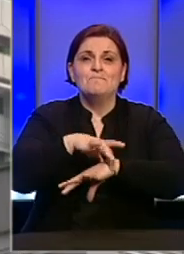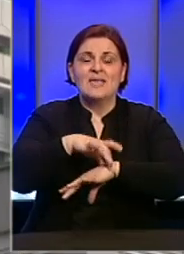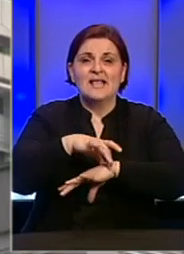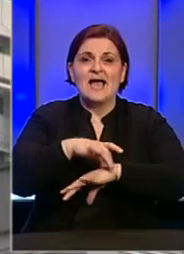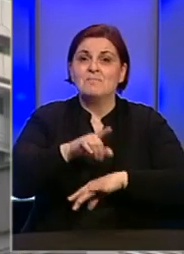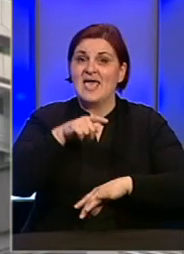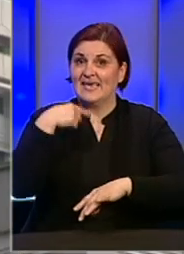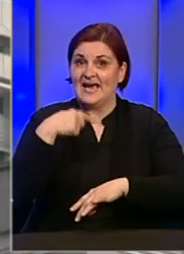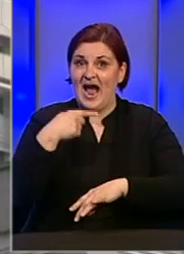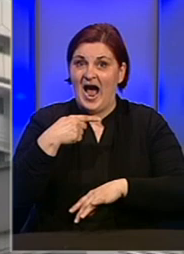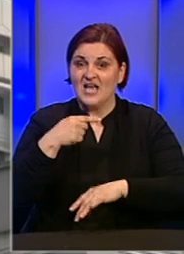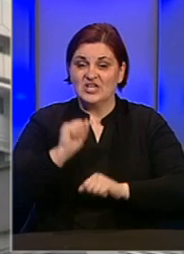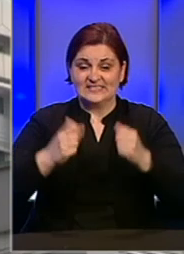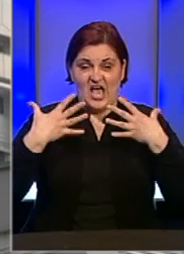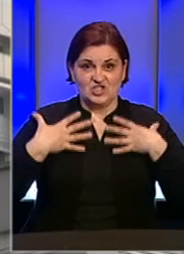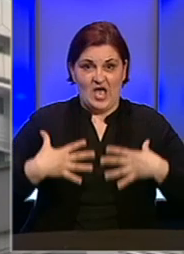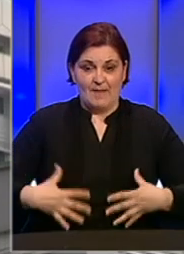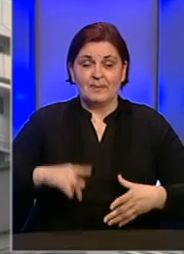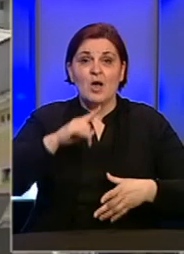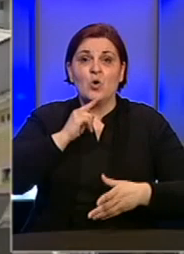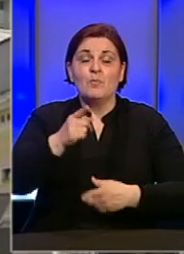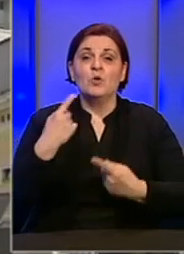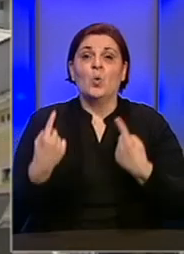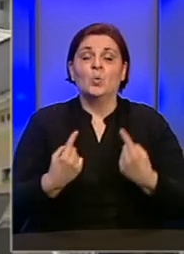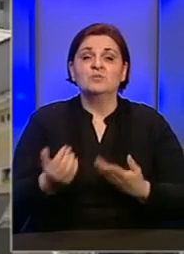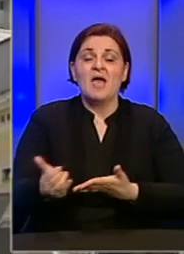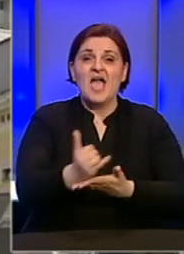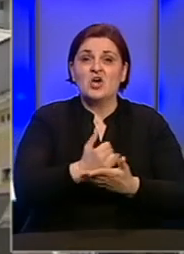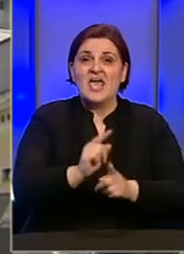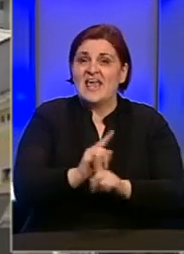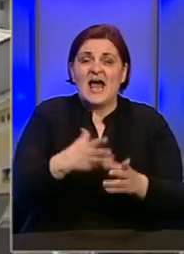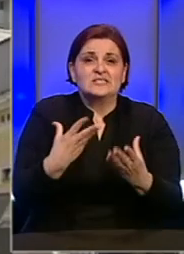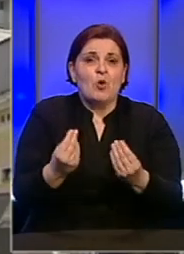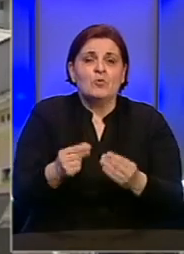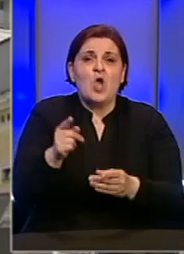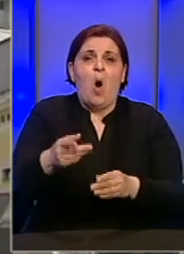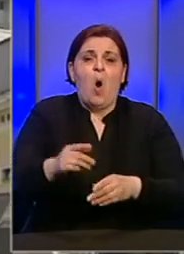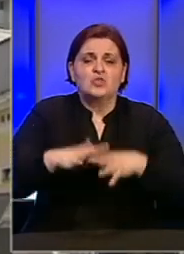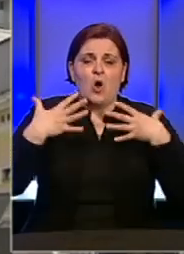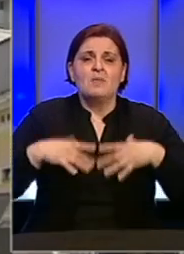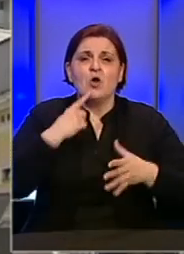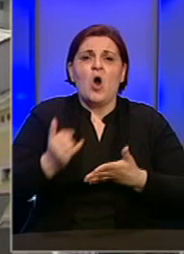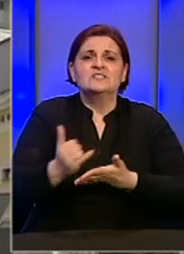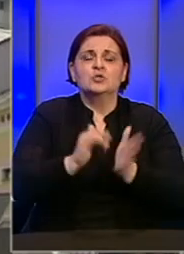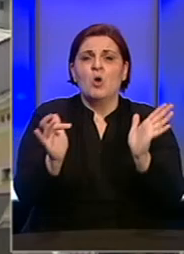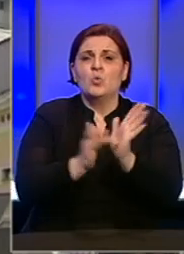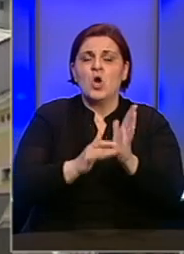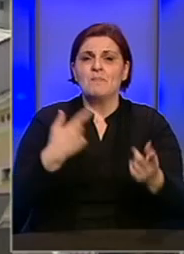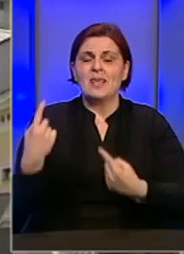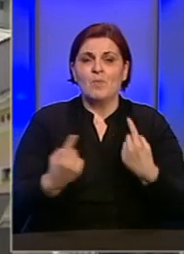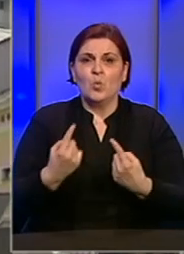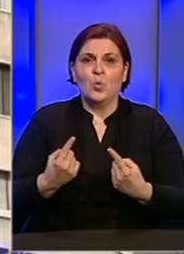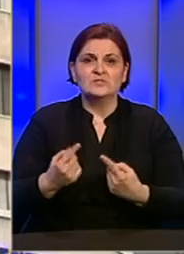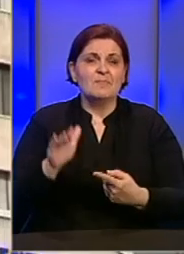Također kažu i da se zaštitna oprema koja bi se ovim uslovima koristila, ne razlikuje mnogo od opreme koje se koristi u normalnim uslovima.